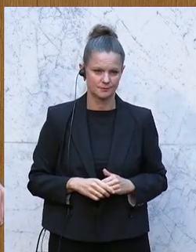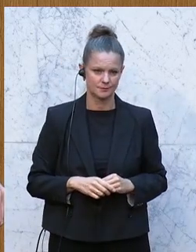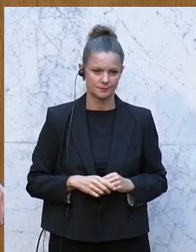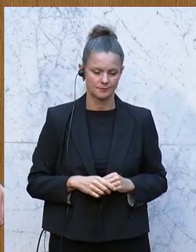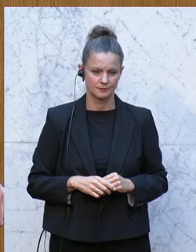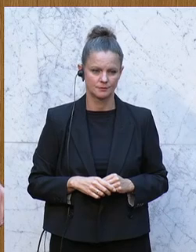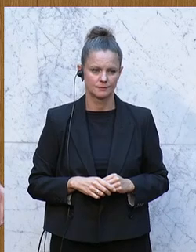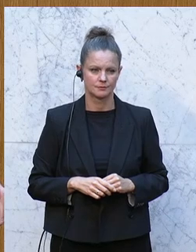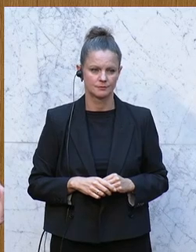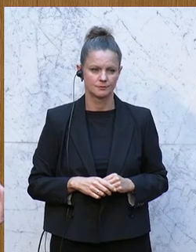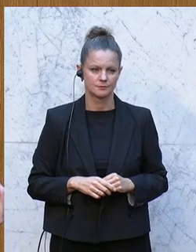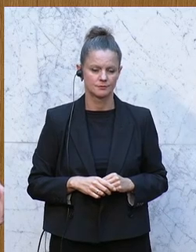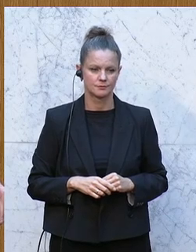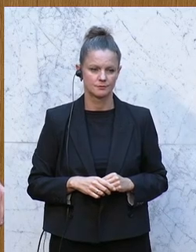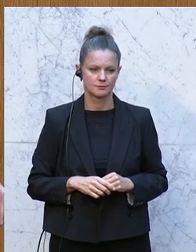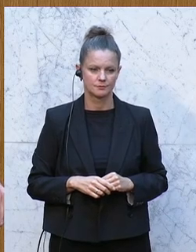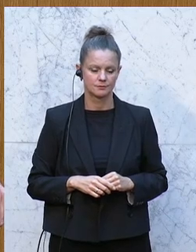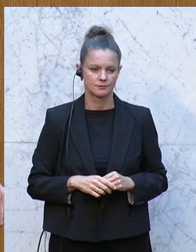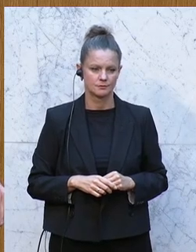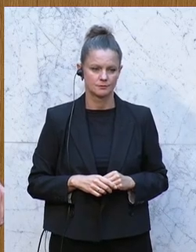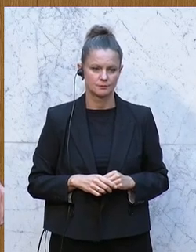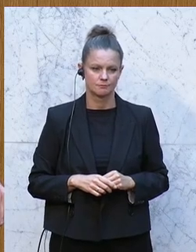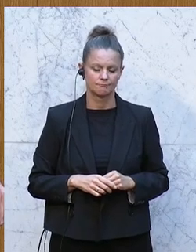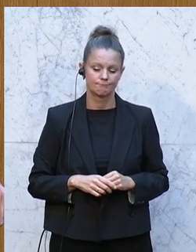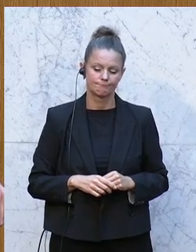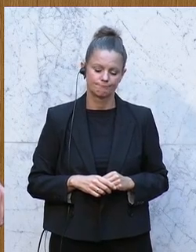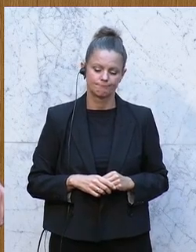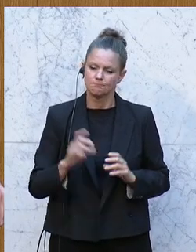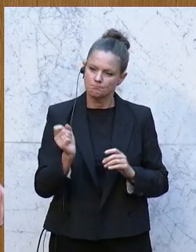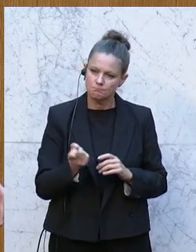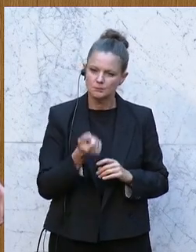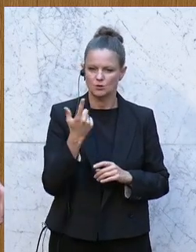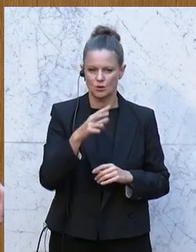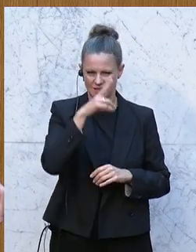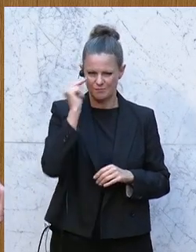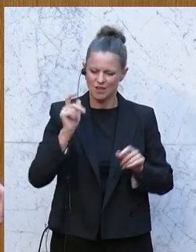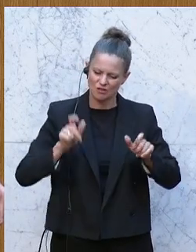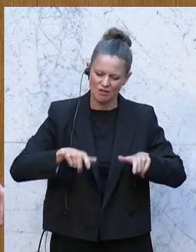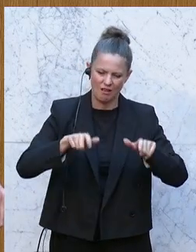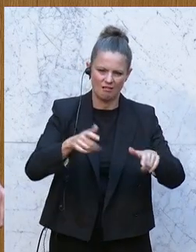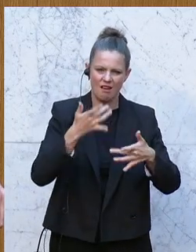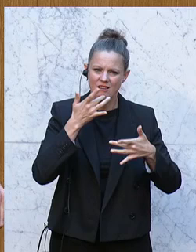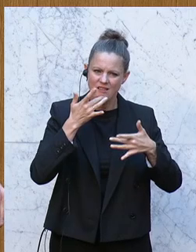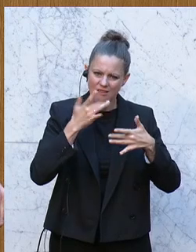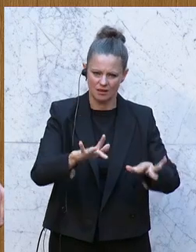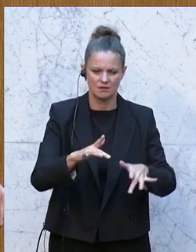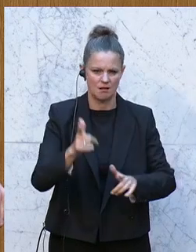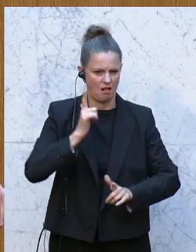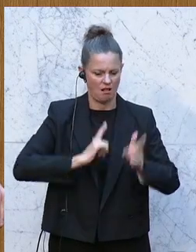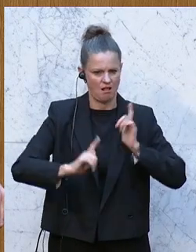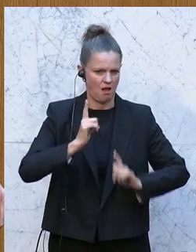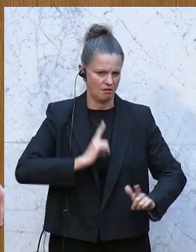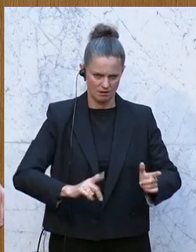Sehr viele ältere Menschen leiden unter dieser Hitzewelle, die definitiv da ist.